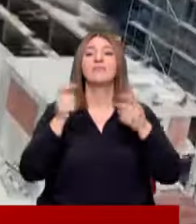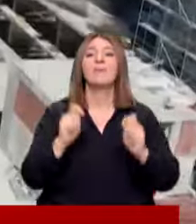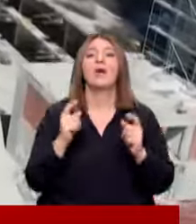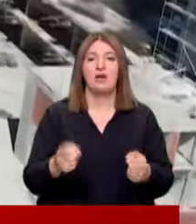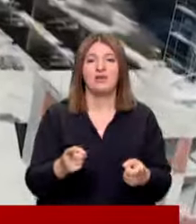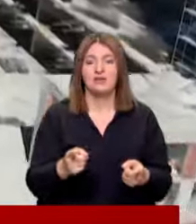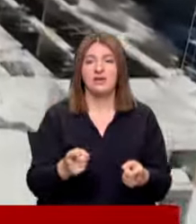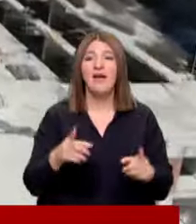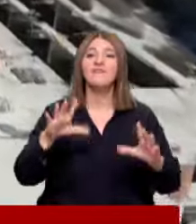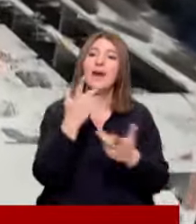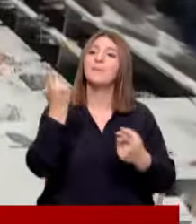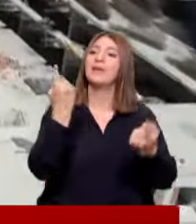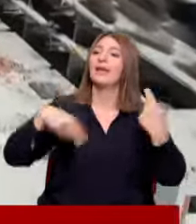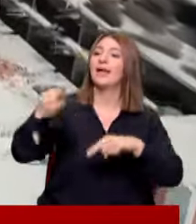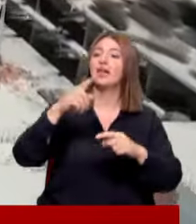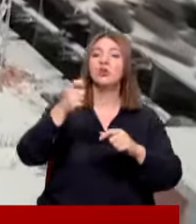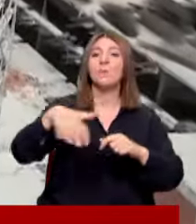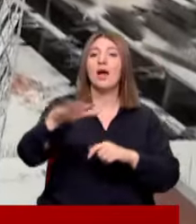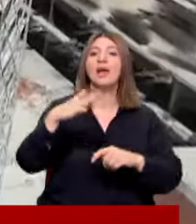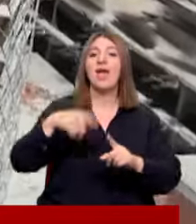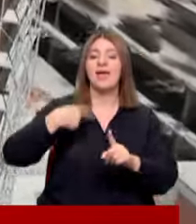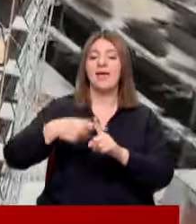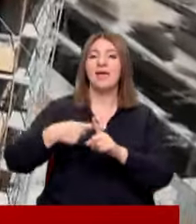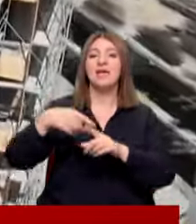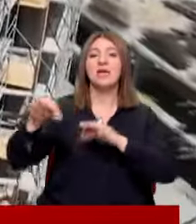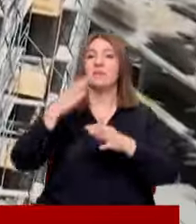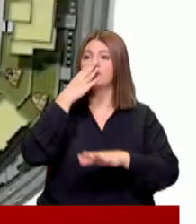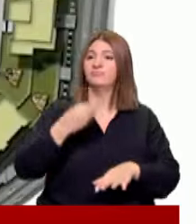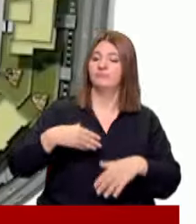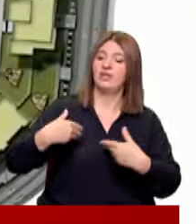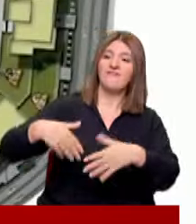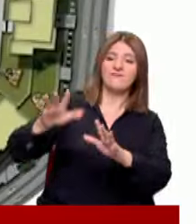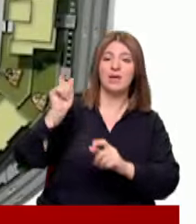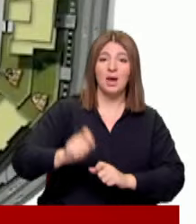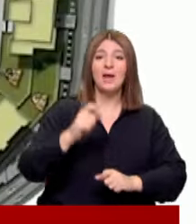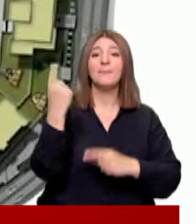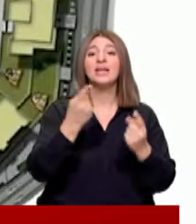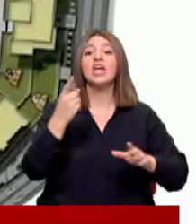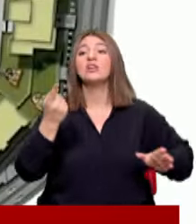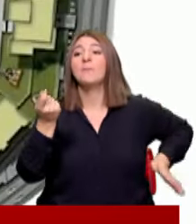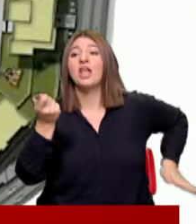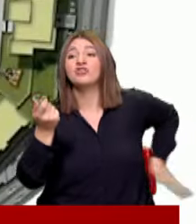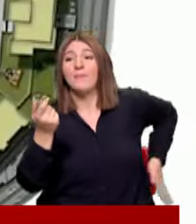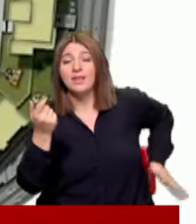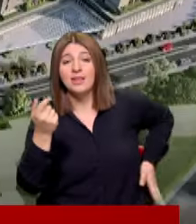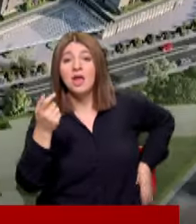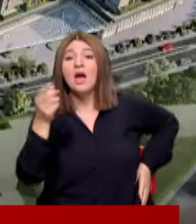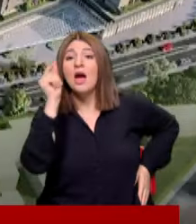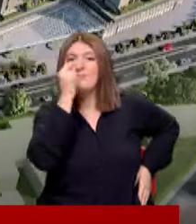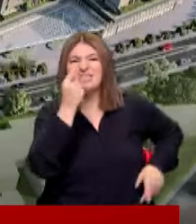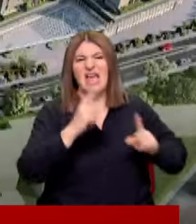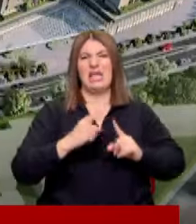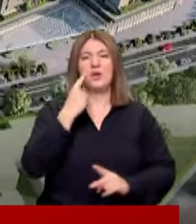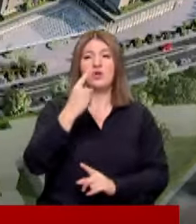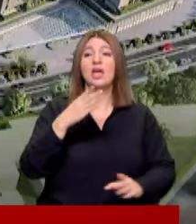Ya da birilerinin arazisine ekstra imar vererek Birilerinin cebine basit